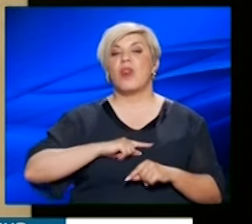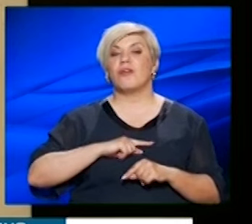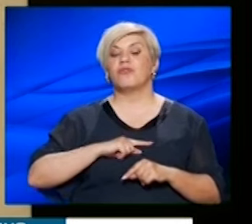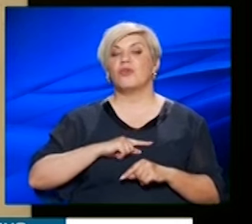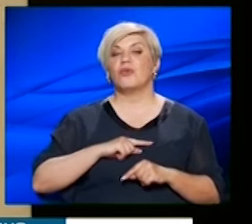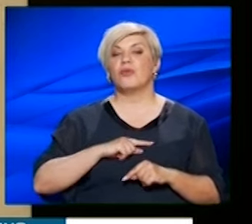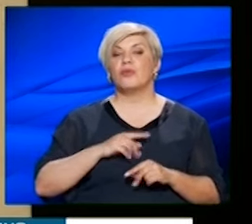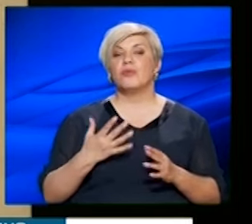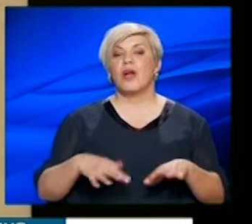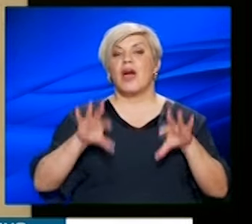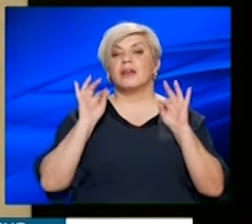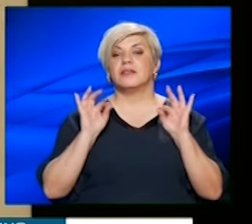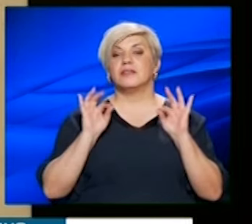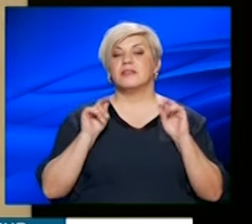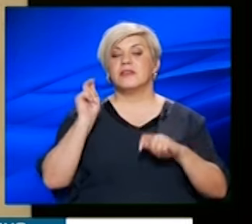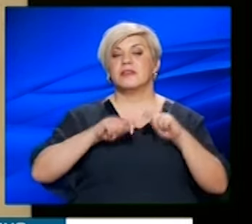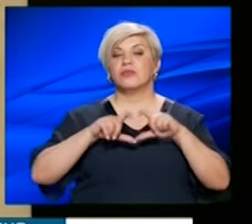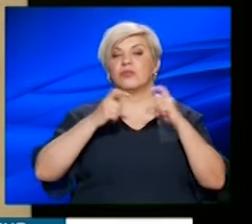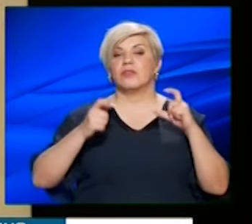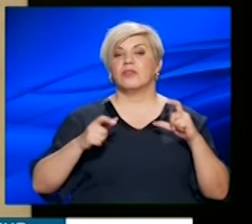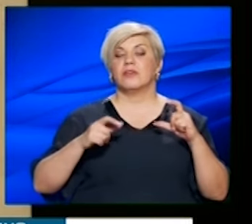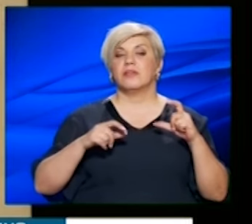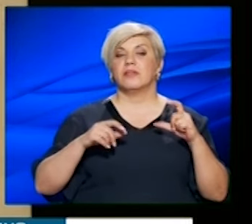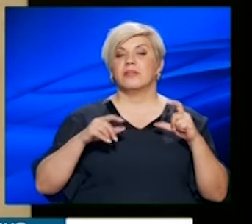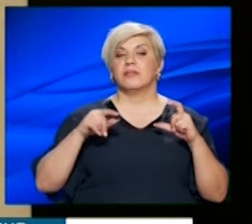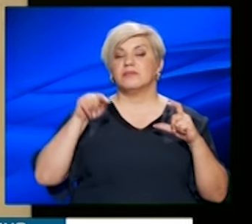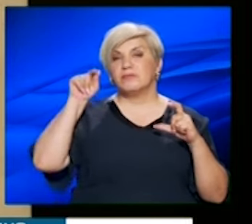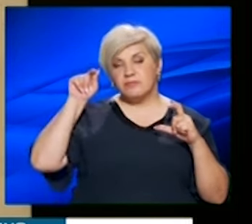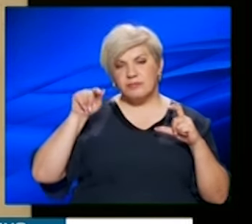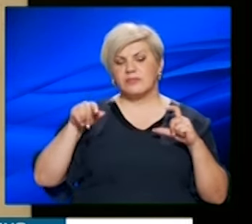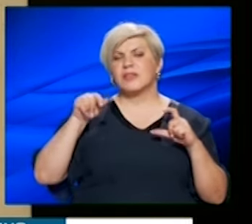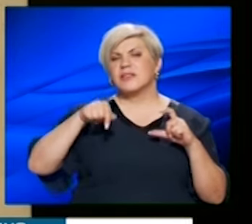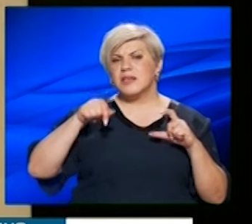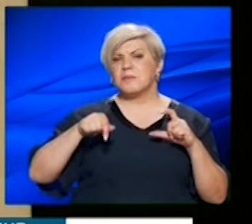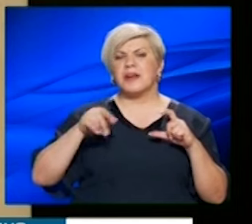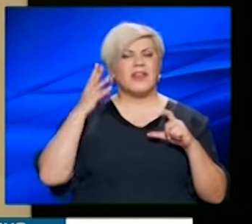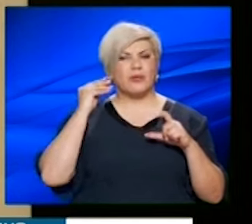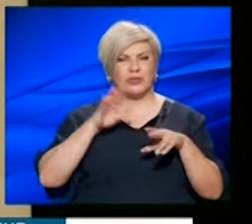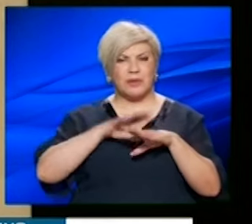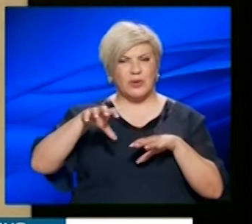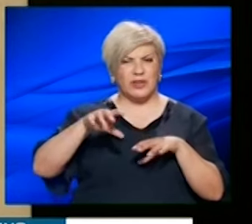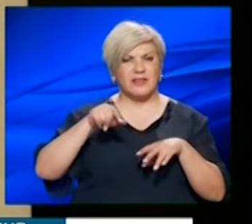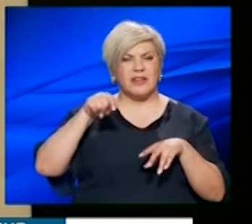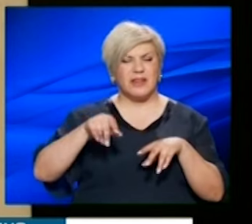που ξεκίνησε να χτίσει σχολείο στα τεχνοδρομικά. Σήμερα, αυτή είναι